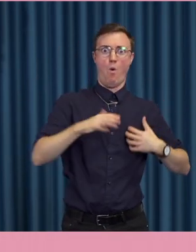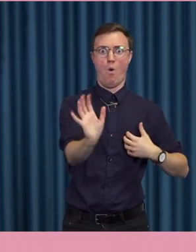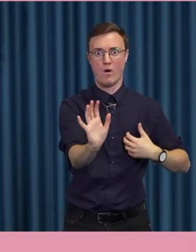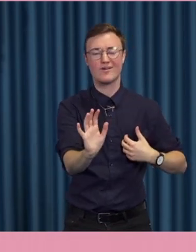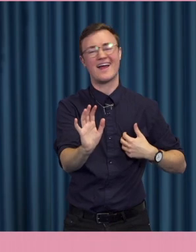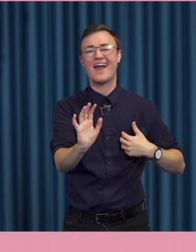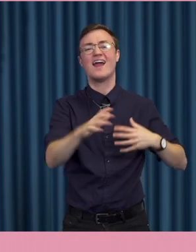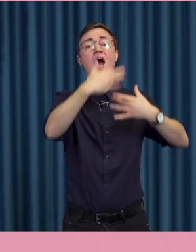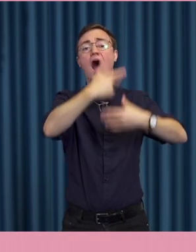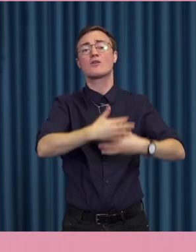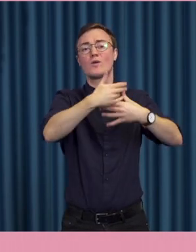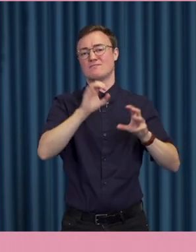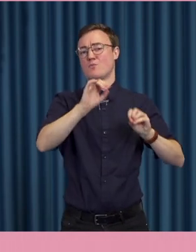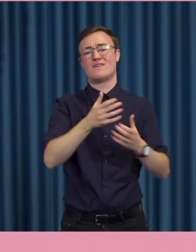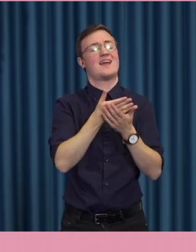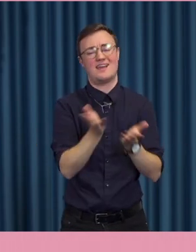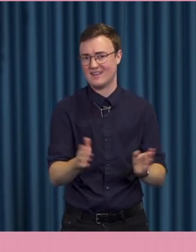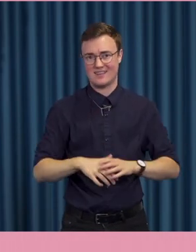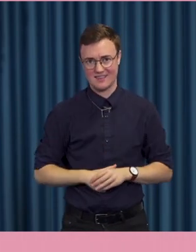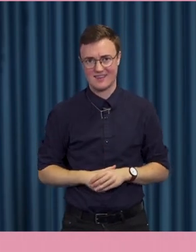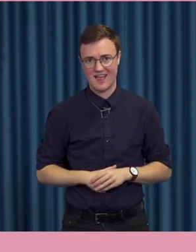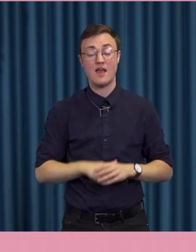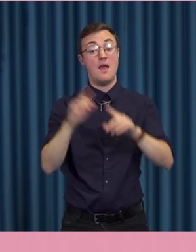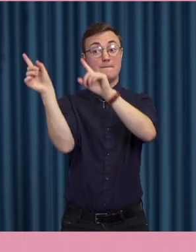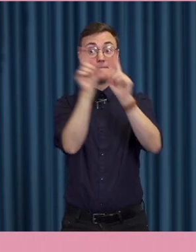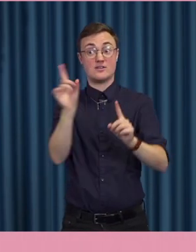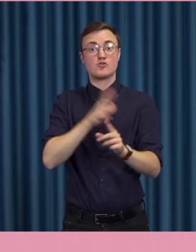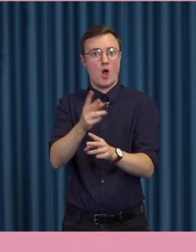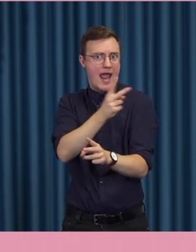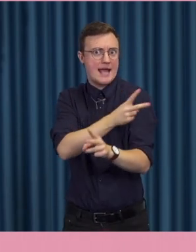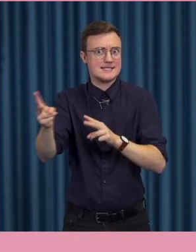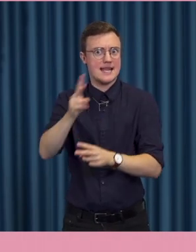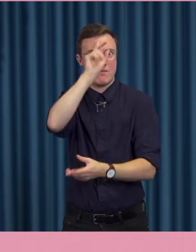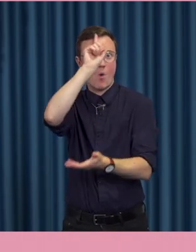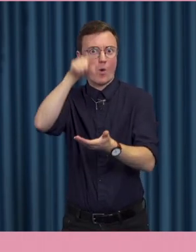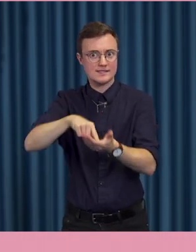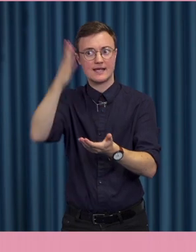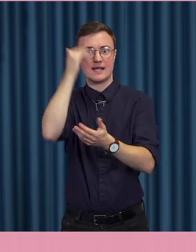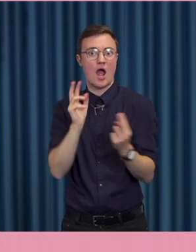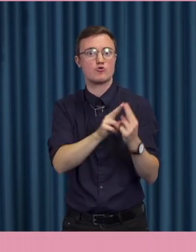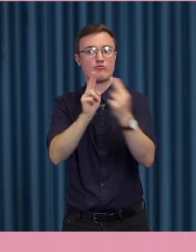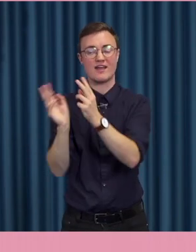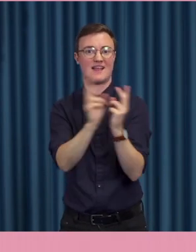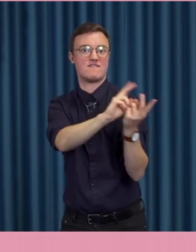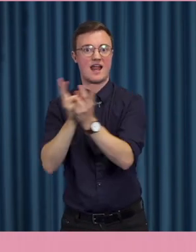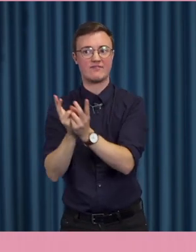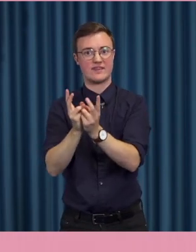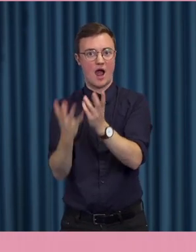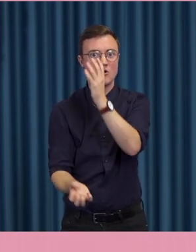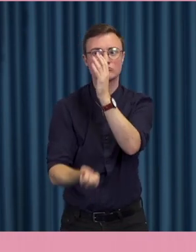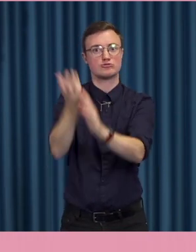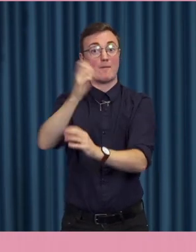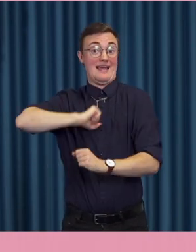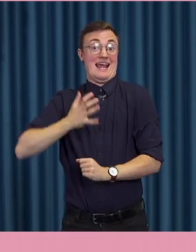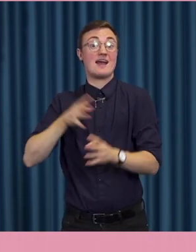algoritmer. Möjligheten för människor med extrema åsikter att komma i kontakt med varann och aktivt skapa sina egna